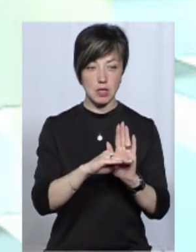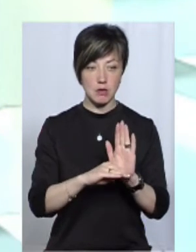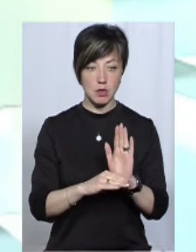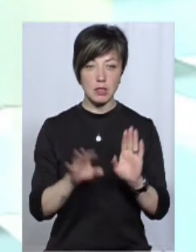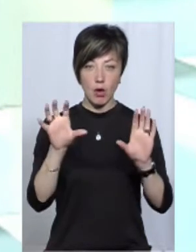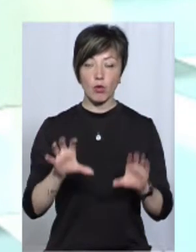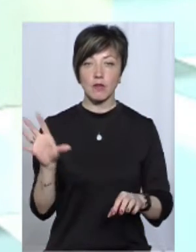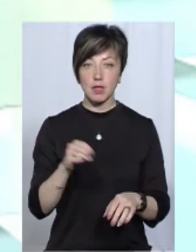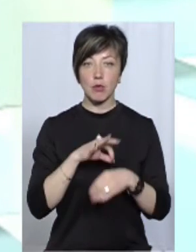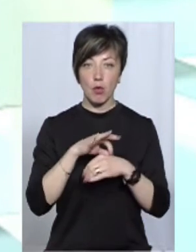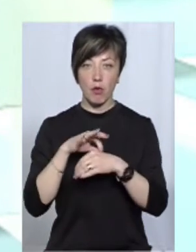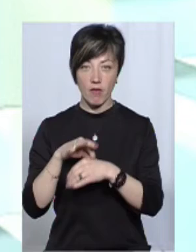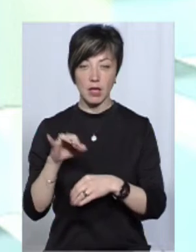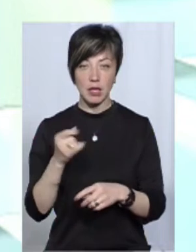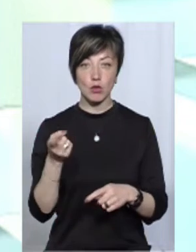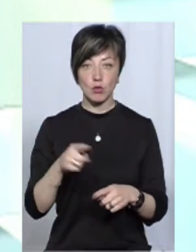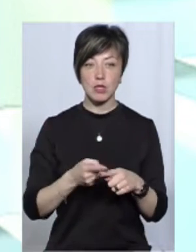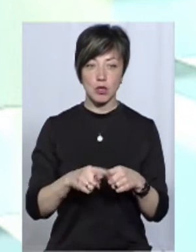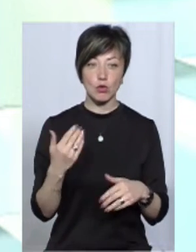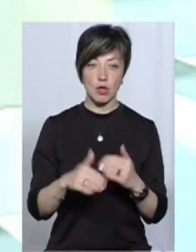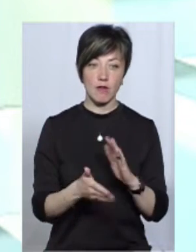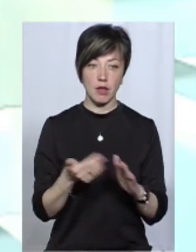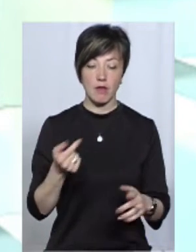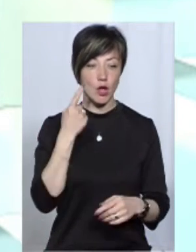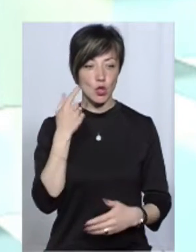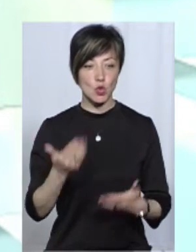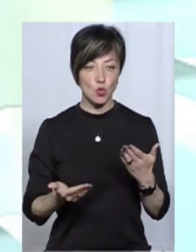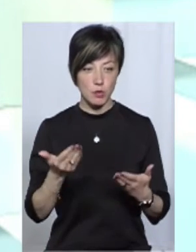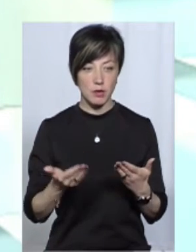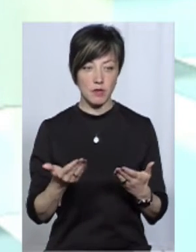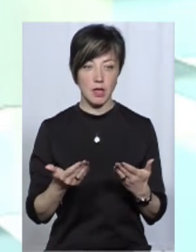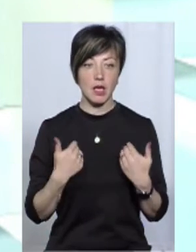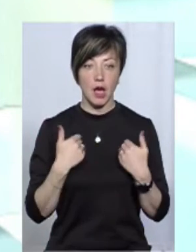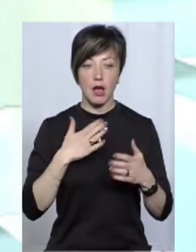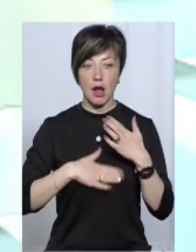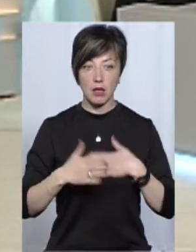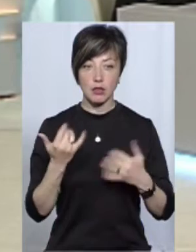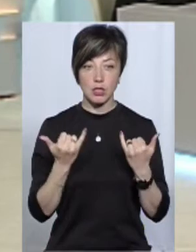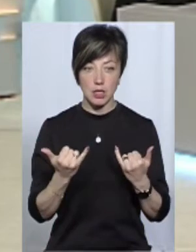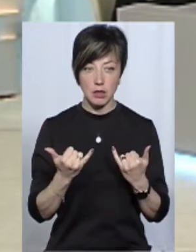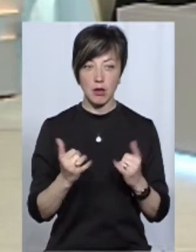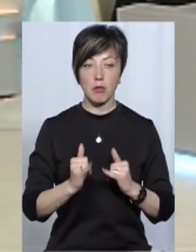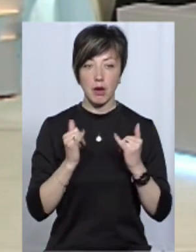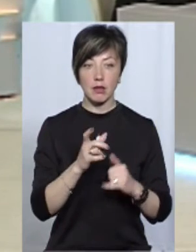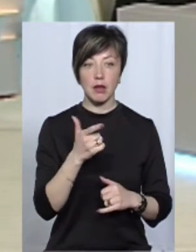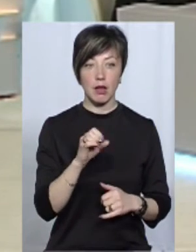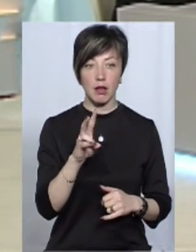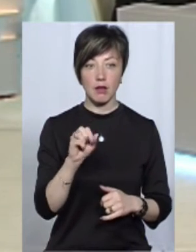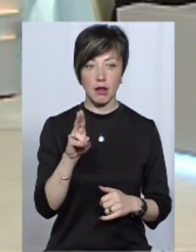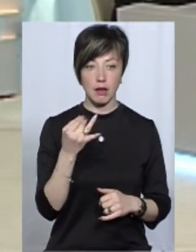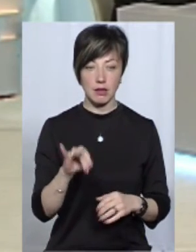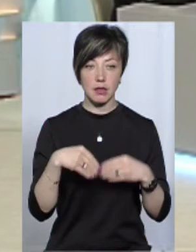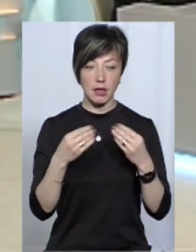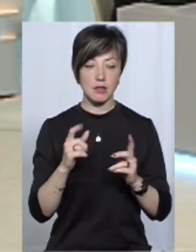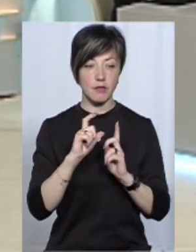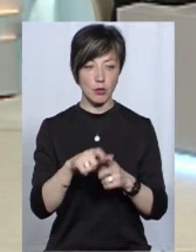закону все було проведено, і тому це вже викликає сумніви, і я рада, що, якщо зараз пан Геннадій дасть підходить